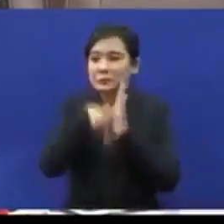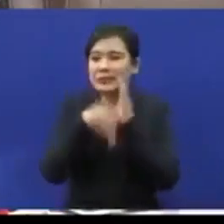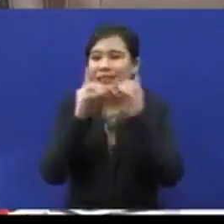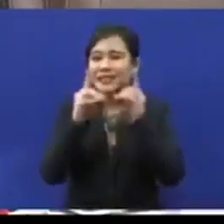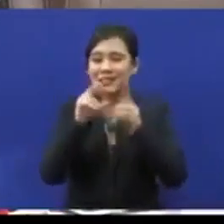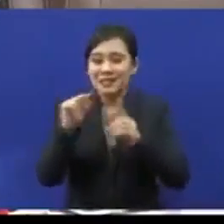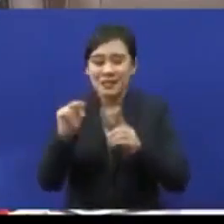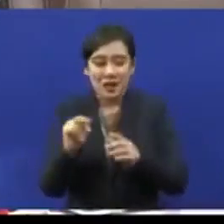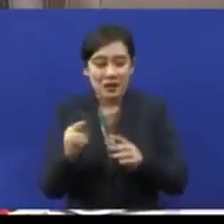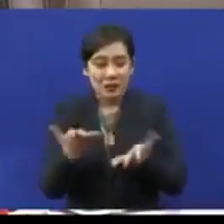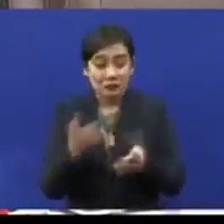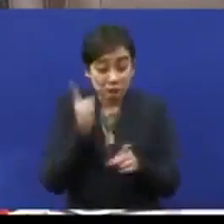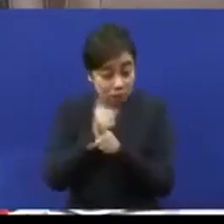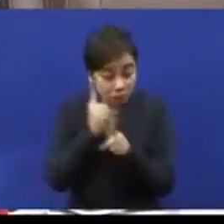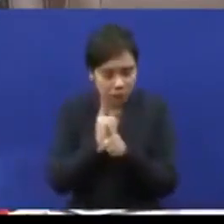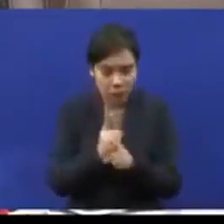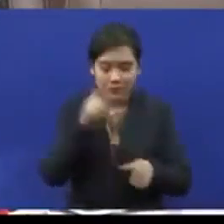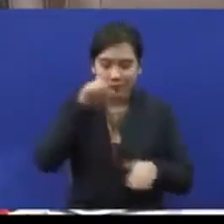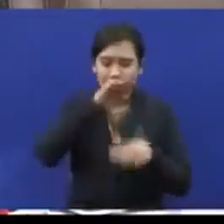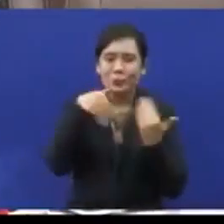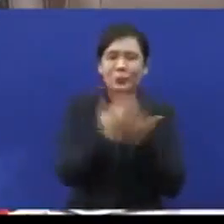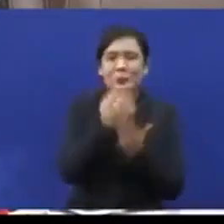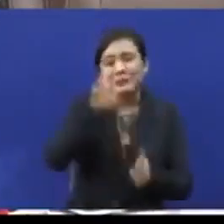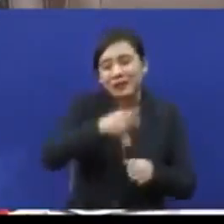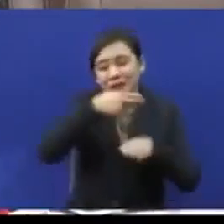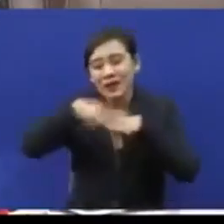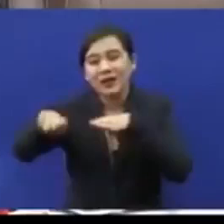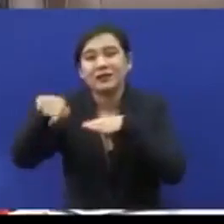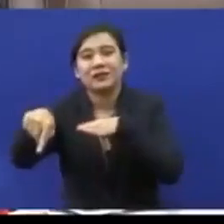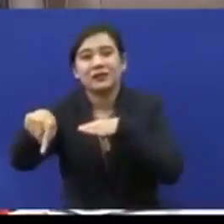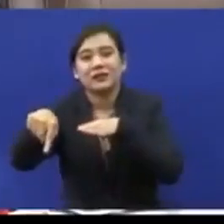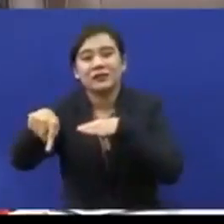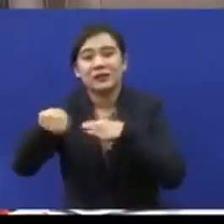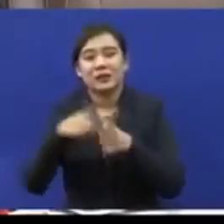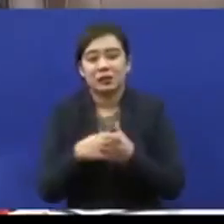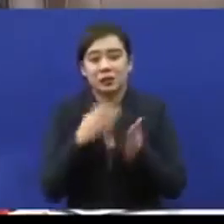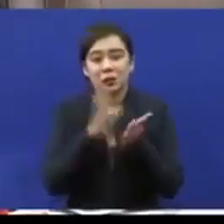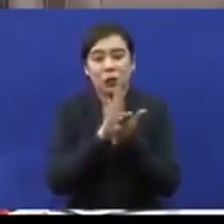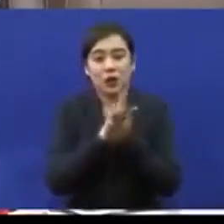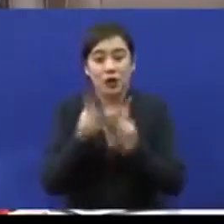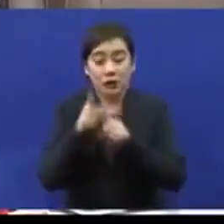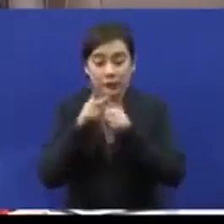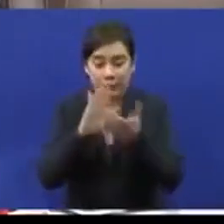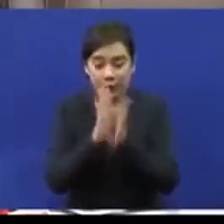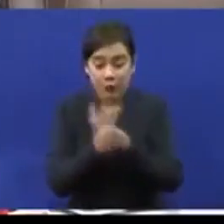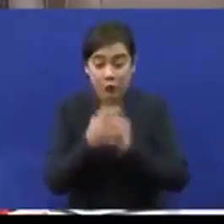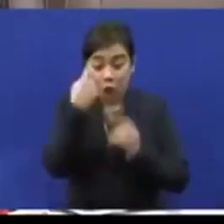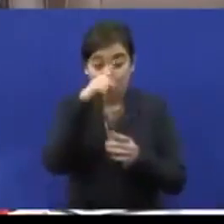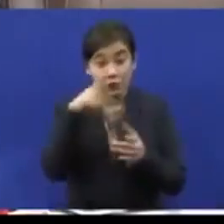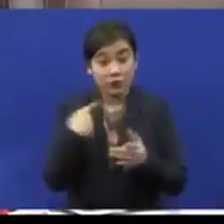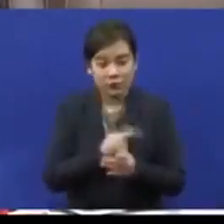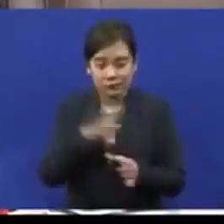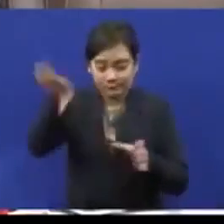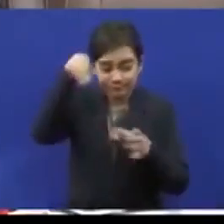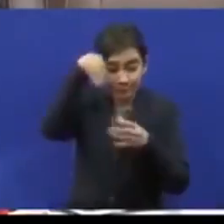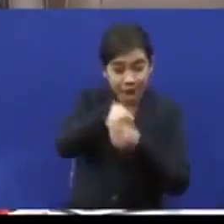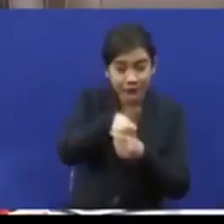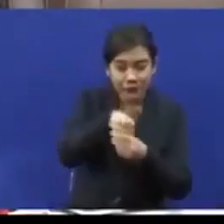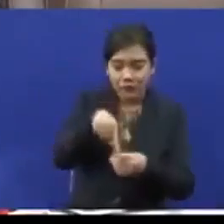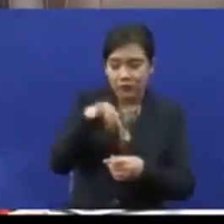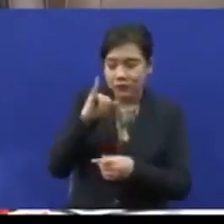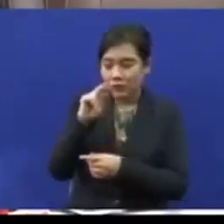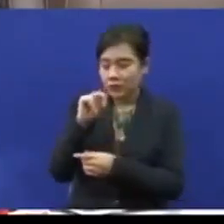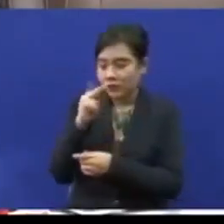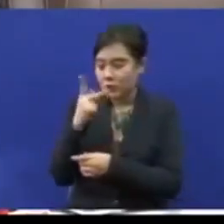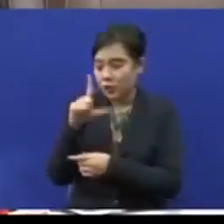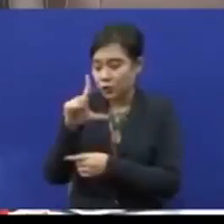inklusif semua ini kena hantar ke sekolah khas. Untuk kita meng-inkludkan kanak-kanak kita